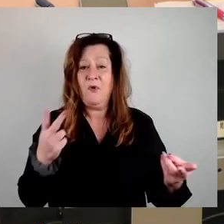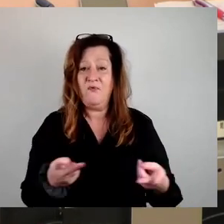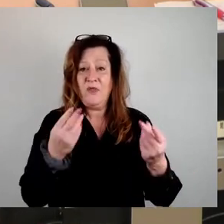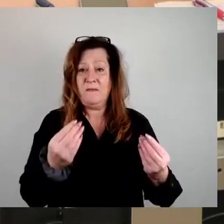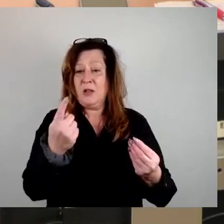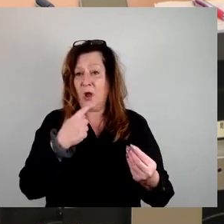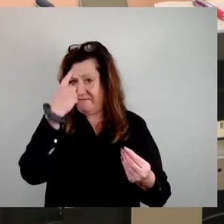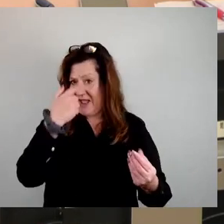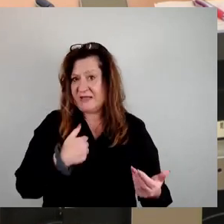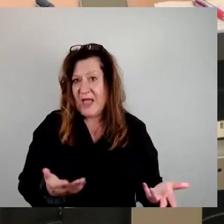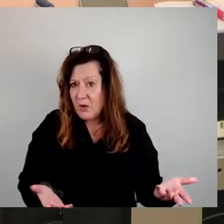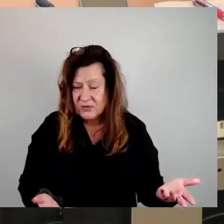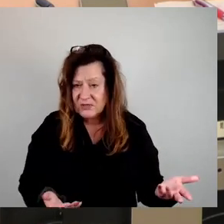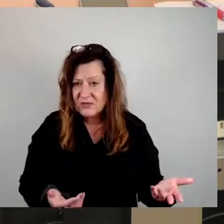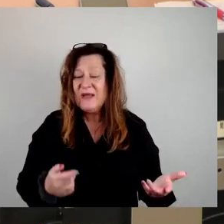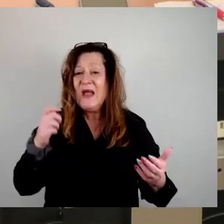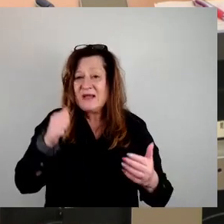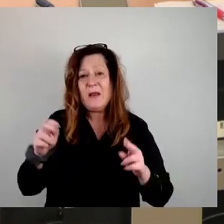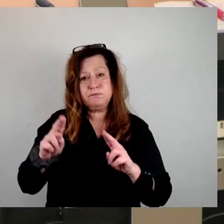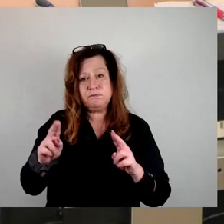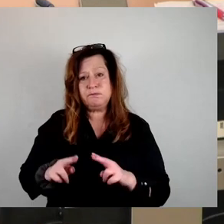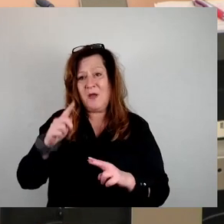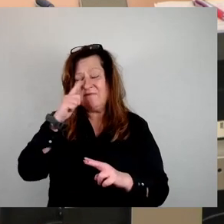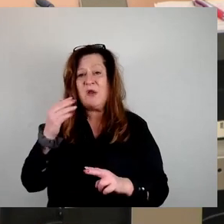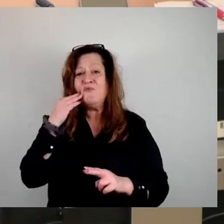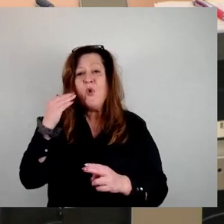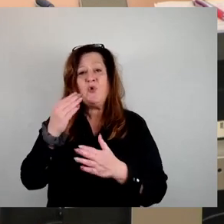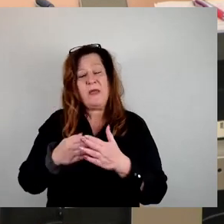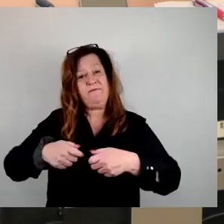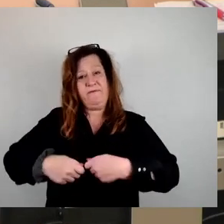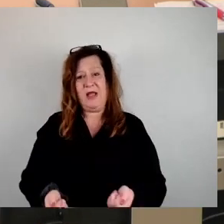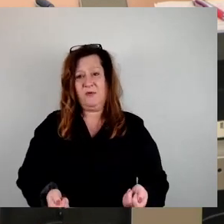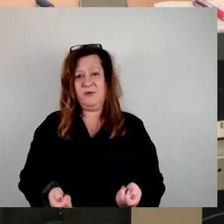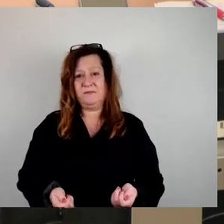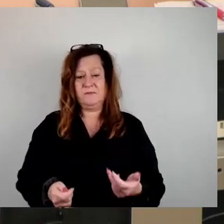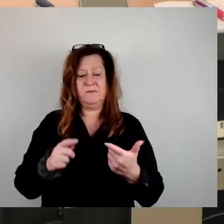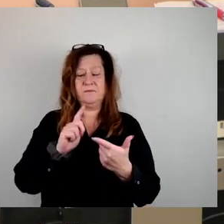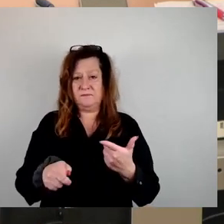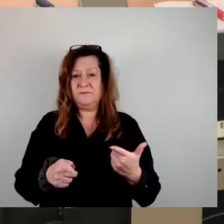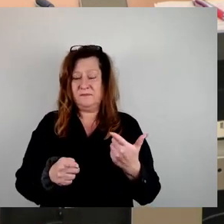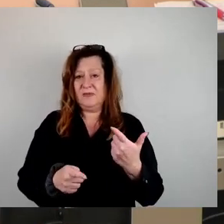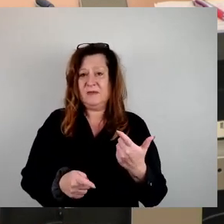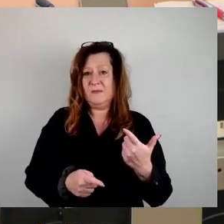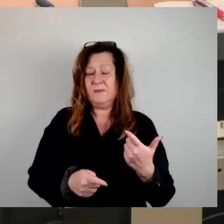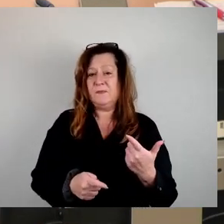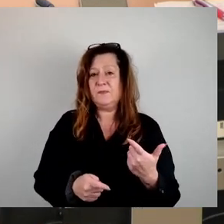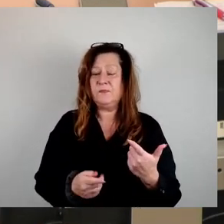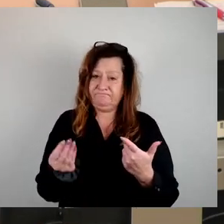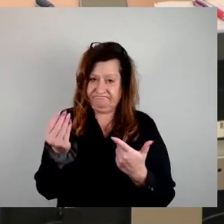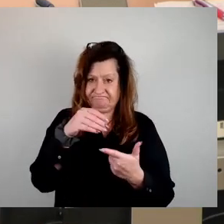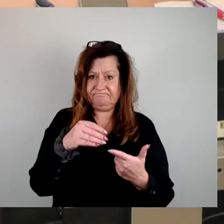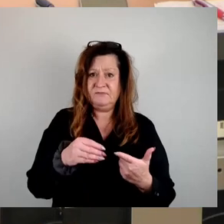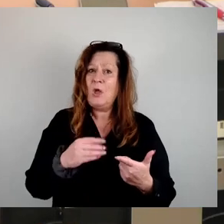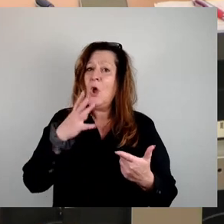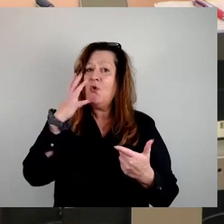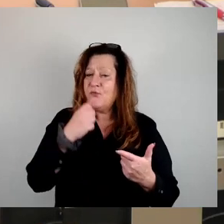gemindert werden, wenn wir einen Teil der Wohnungen verkaufen. Unsere zweite Ergänzung stellt die Frage, wollen wir eine Erweiterung der